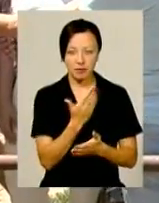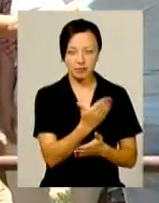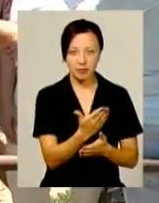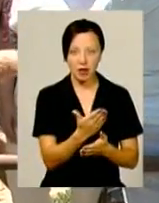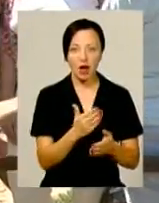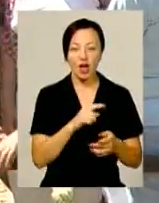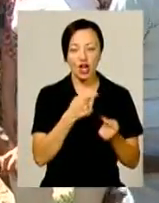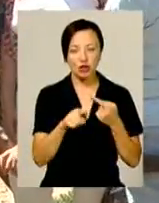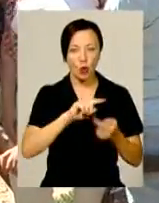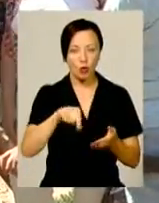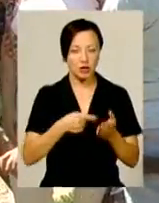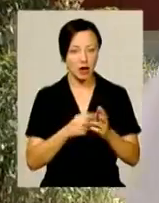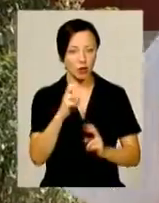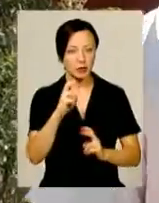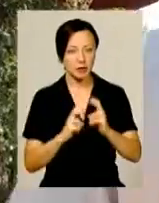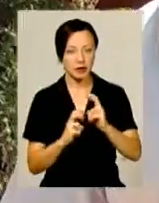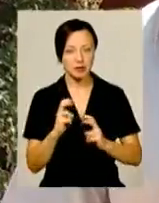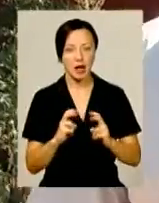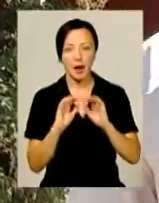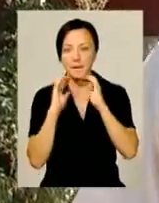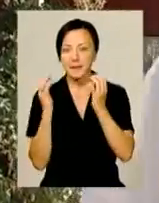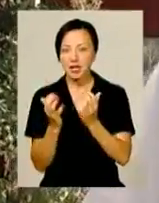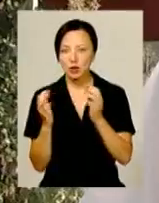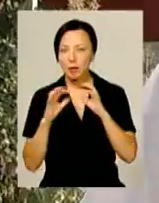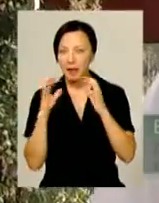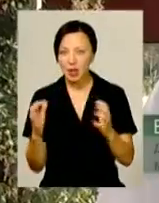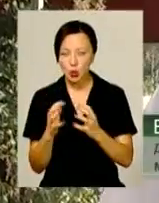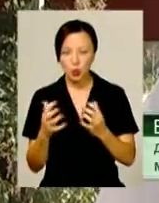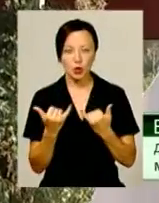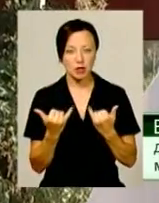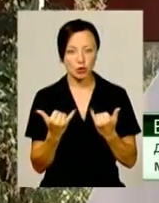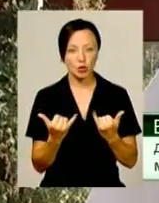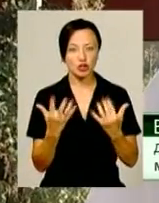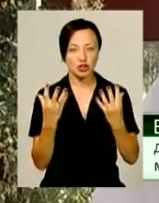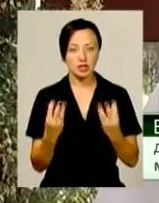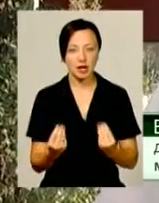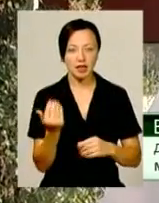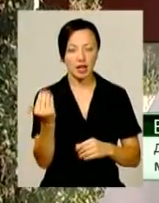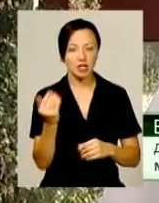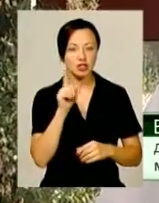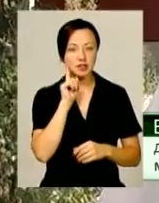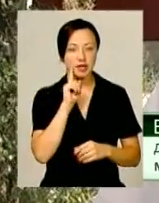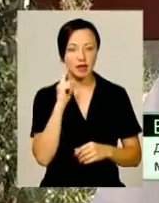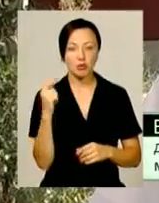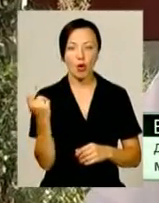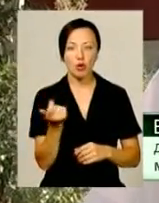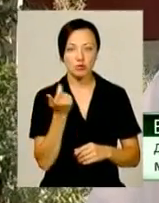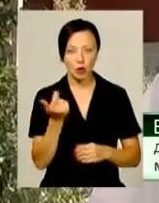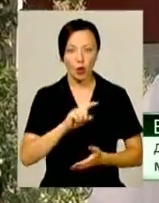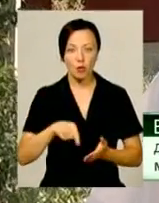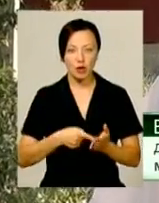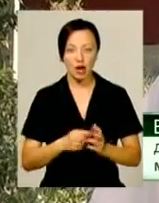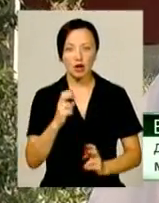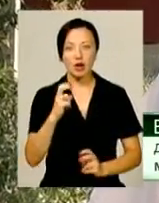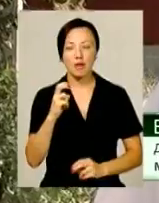іншого комунального підприємства. Притулок на сьогодні належить зеленому господарству. Комунальне підприємство,